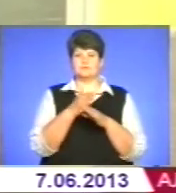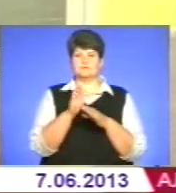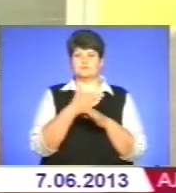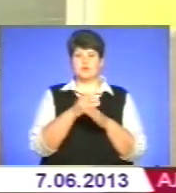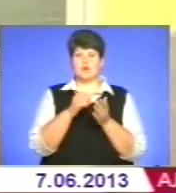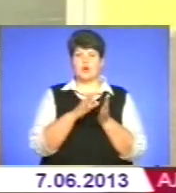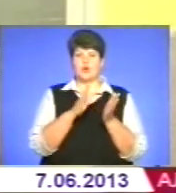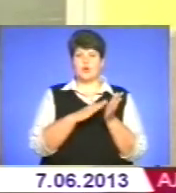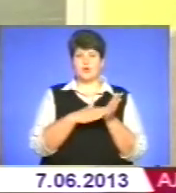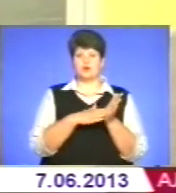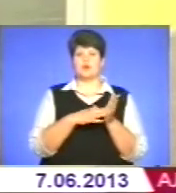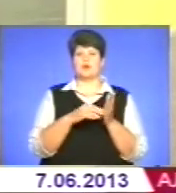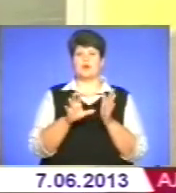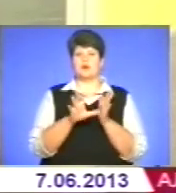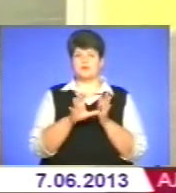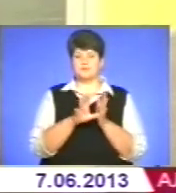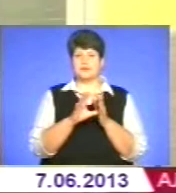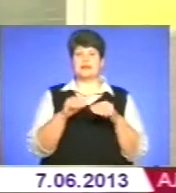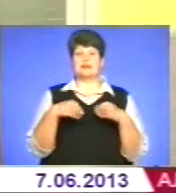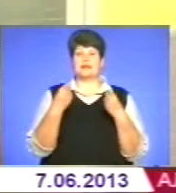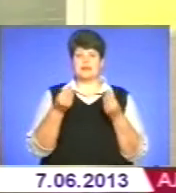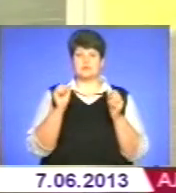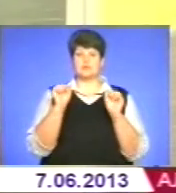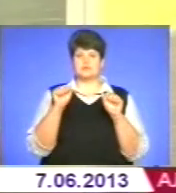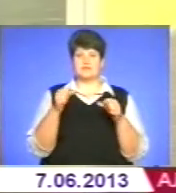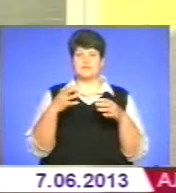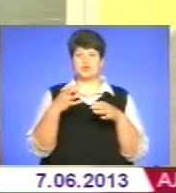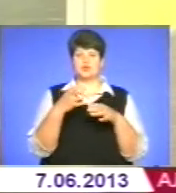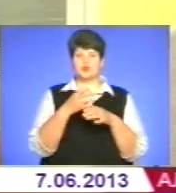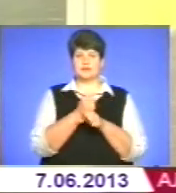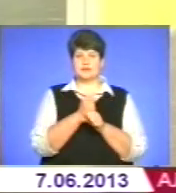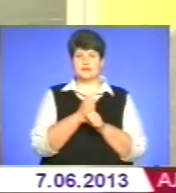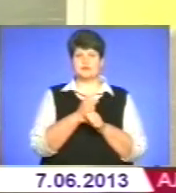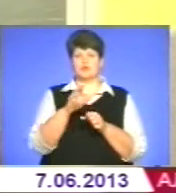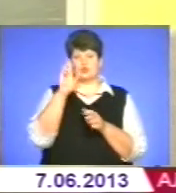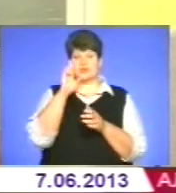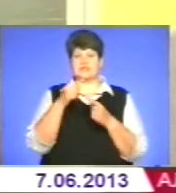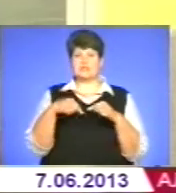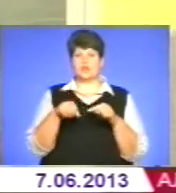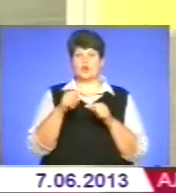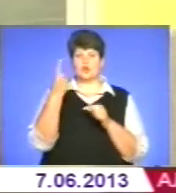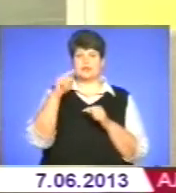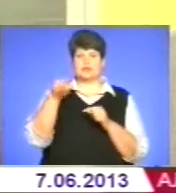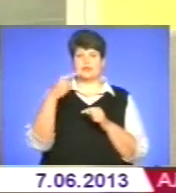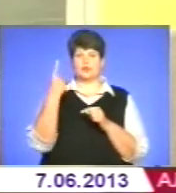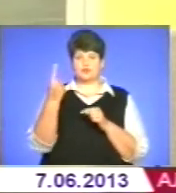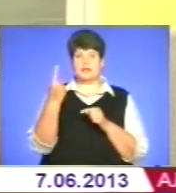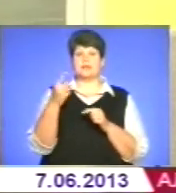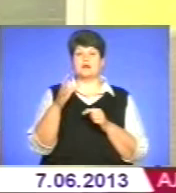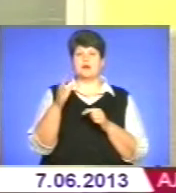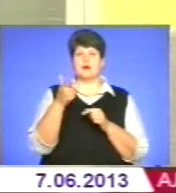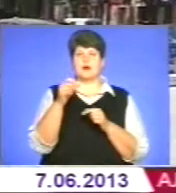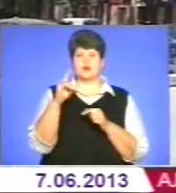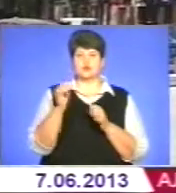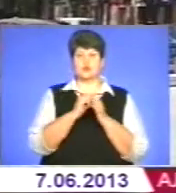обліку електроенергії. Це дає нам змогу в області скоротити в бюджетній сфері 1,1 мільйон кубічних метрів природного газу